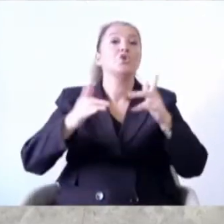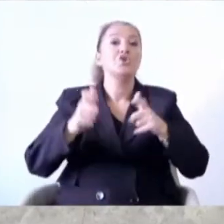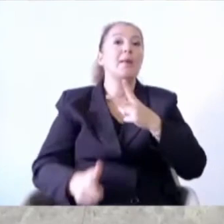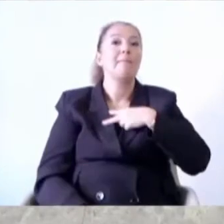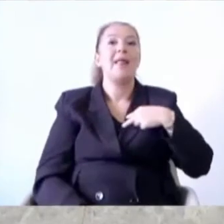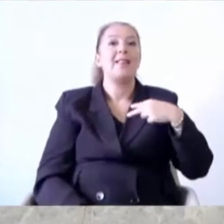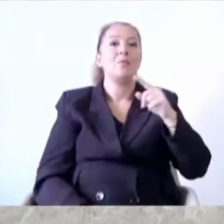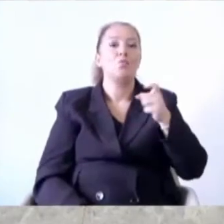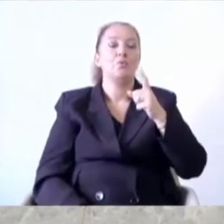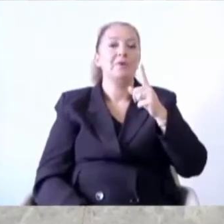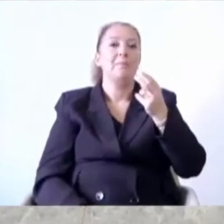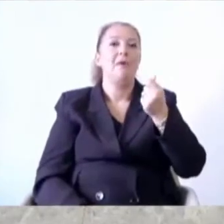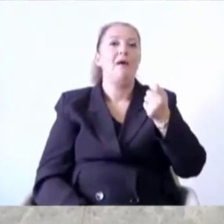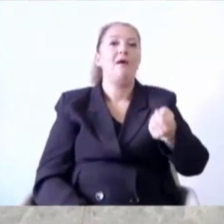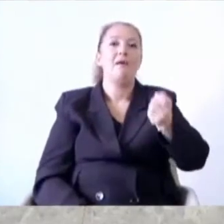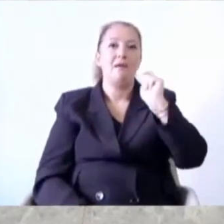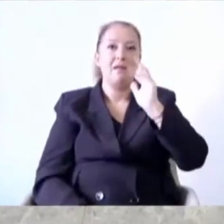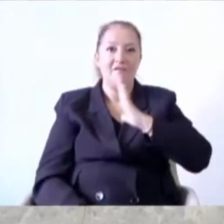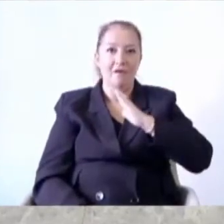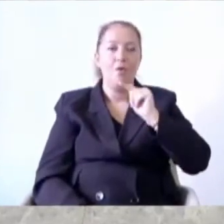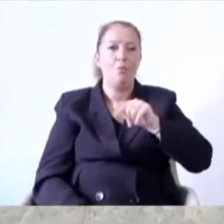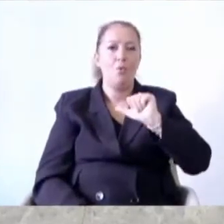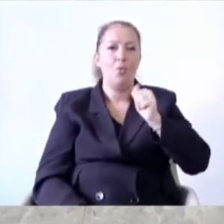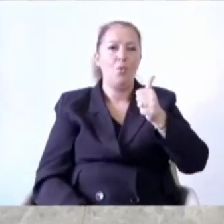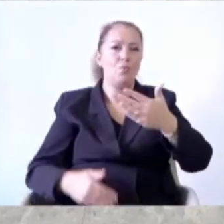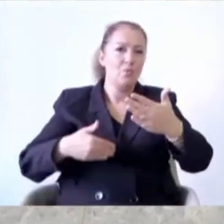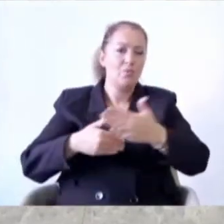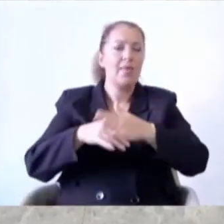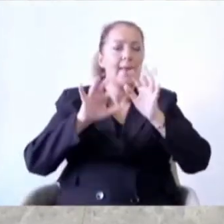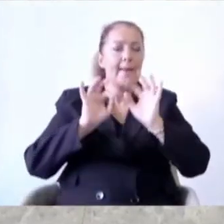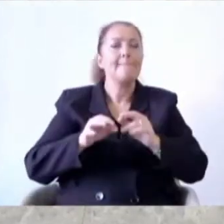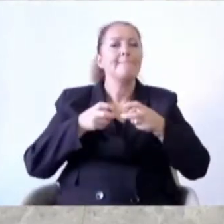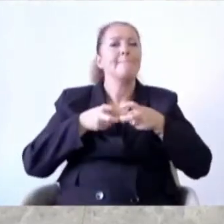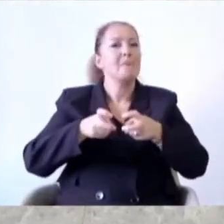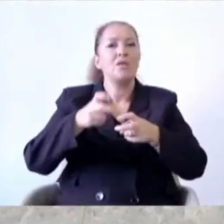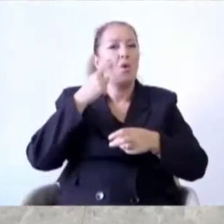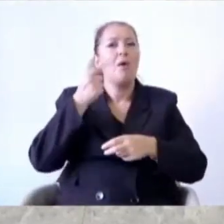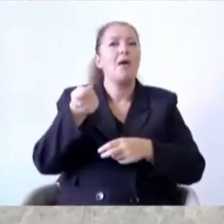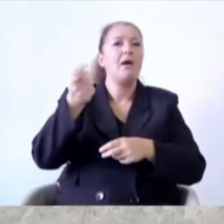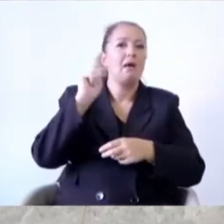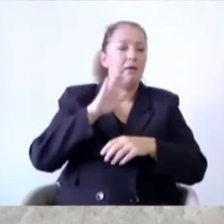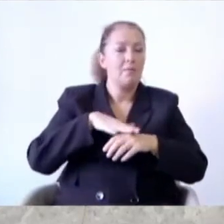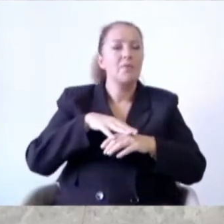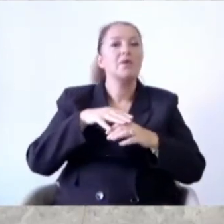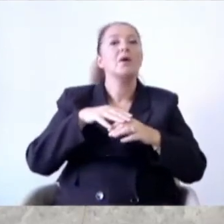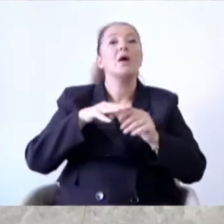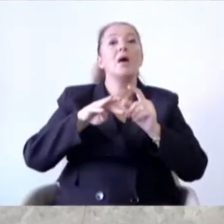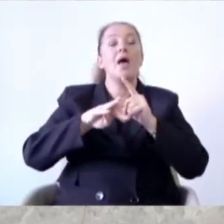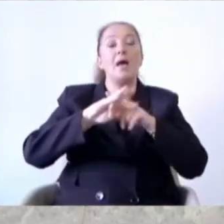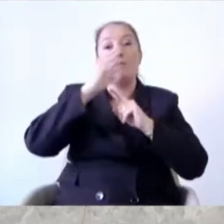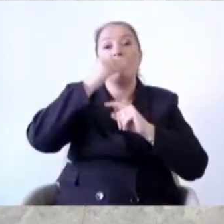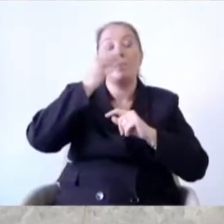bir kredi var. Krediyle yapıldı bugüne kadar her metro. Büyükşehir Belediye'miz Sayın Ekrem İmamoğlu da